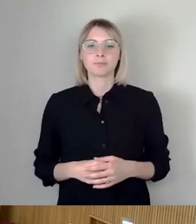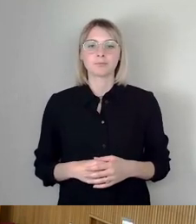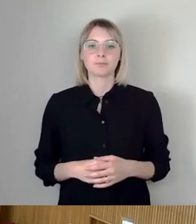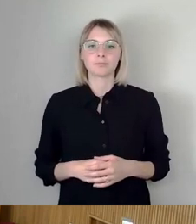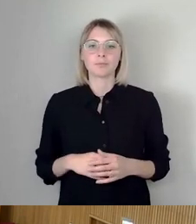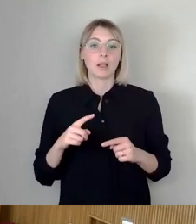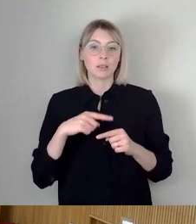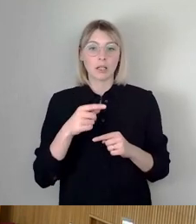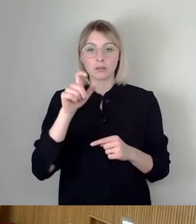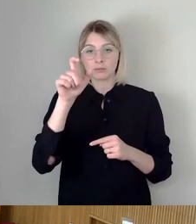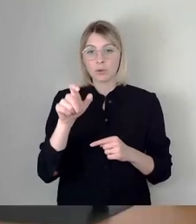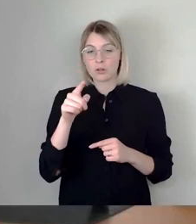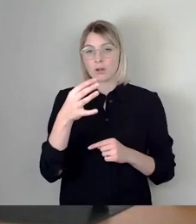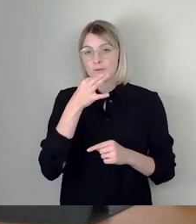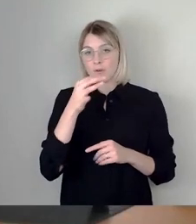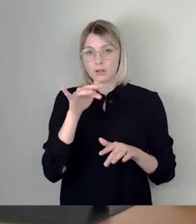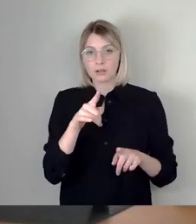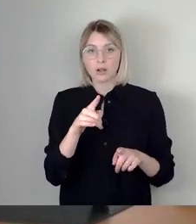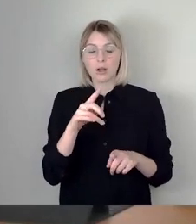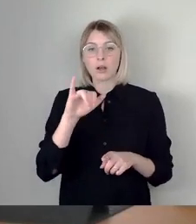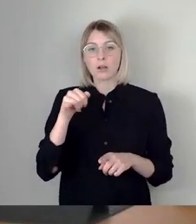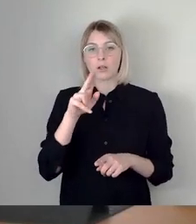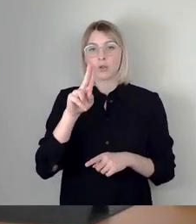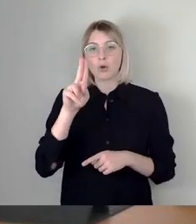Frage eingereicht hat. Ist Jörg Neser da?